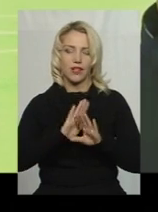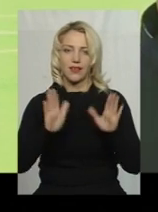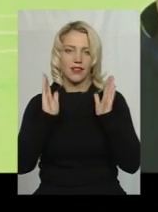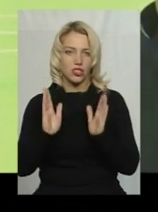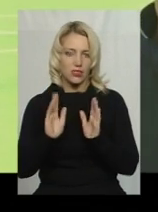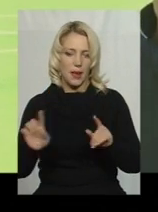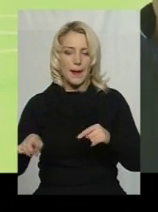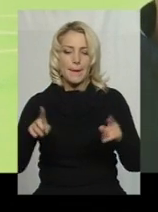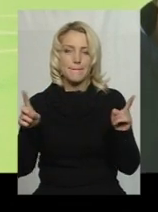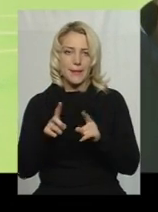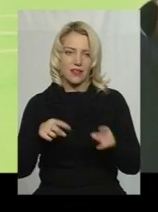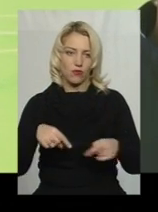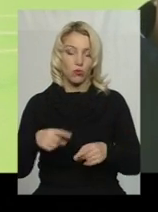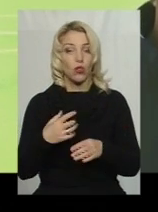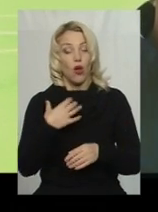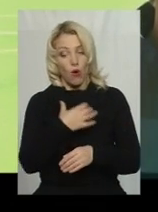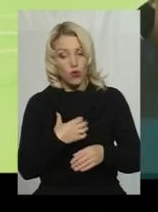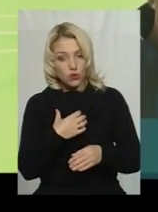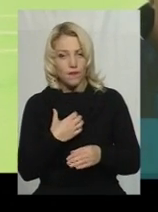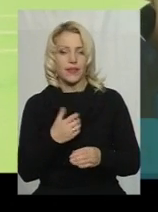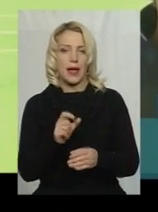основне призначення – це мініфутбол,